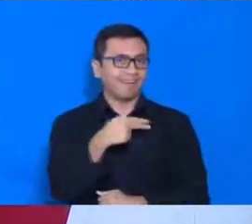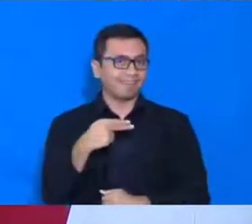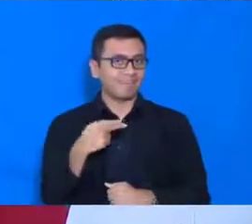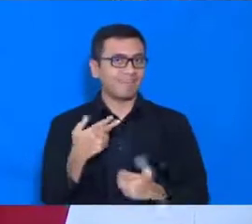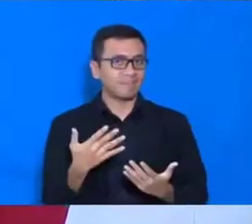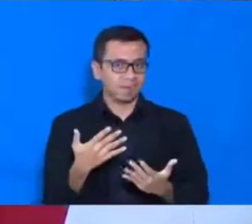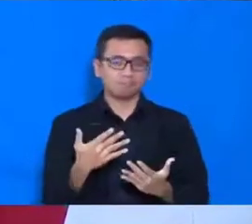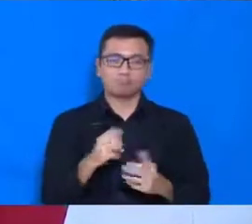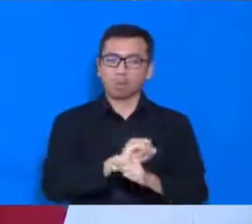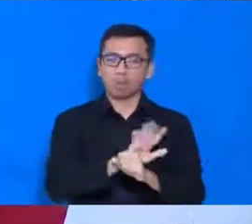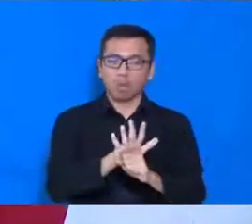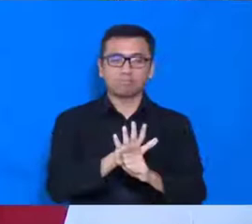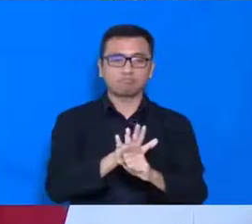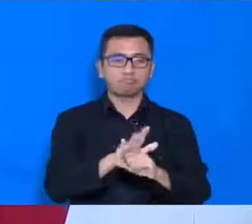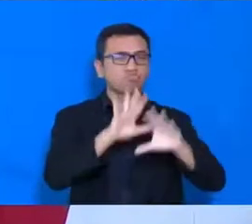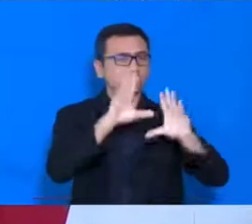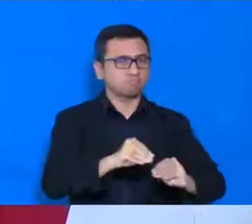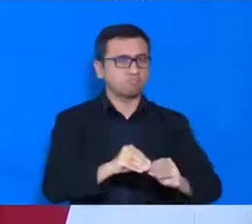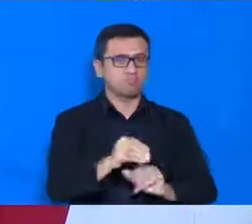taklukan.